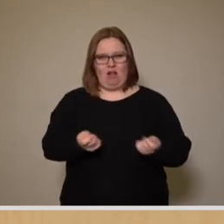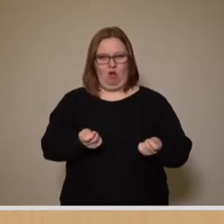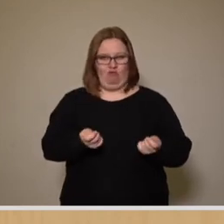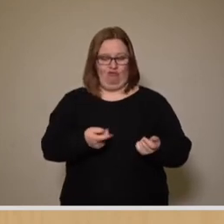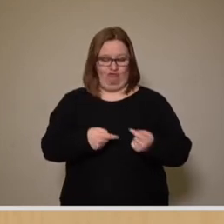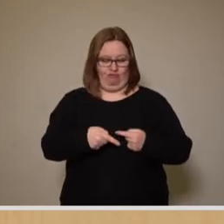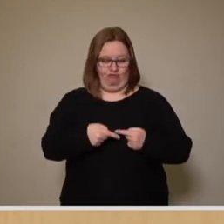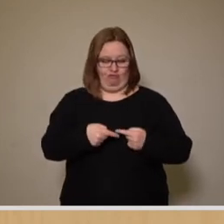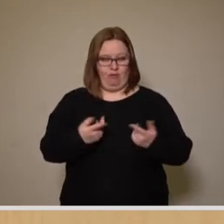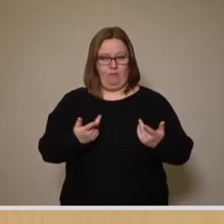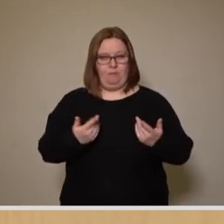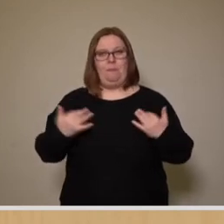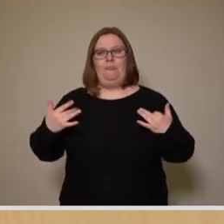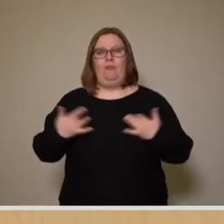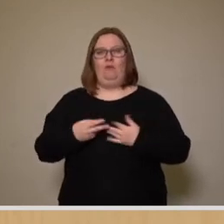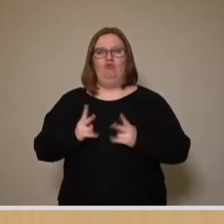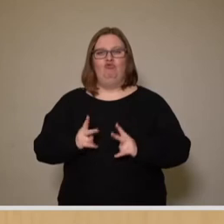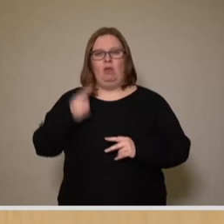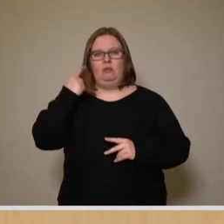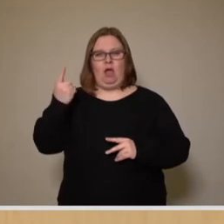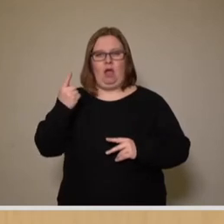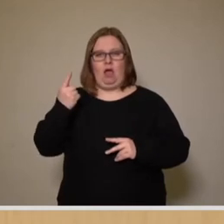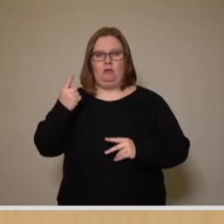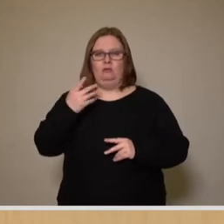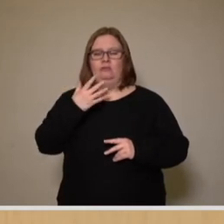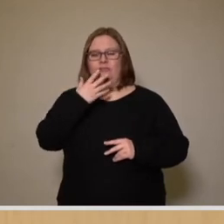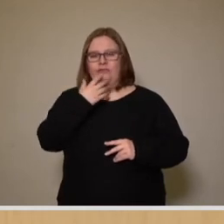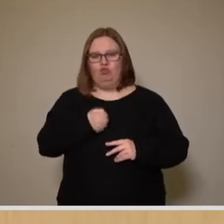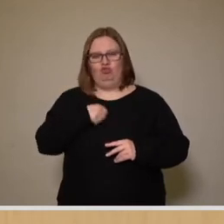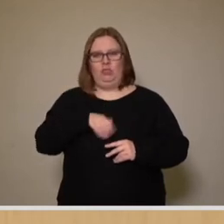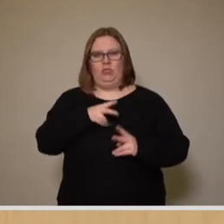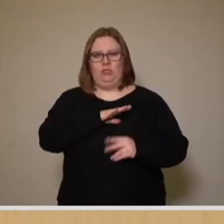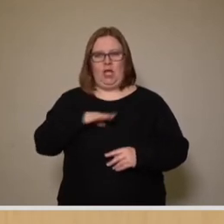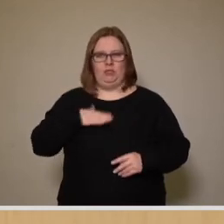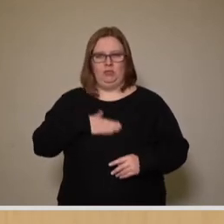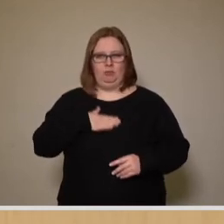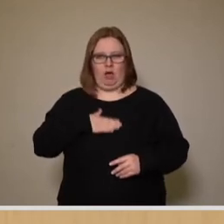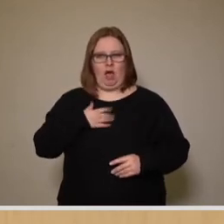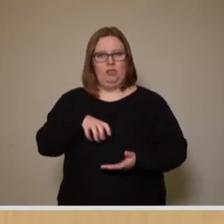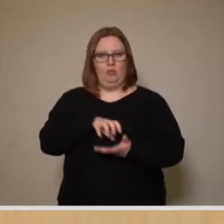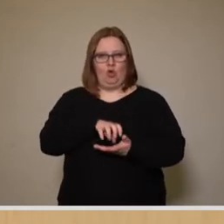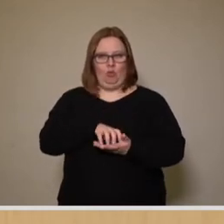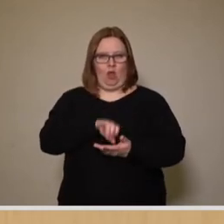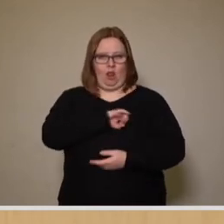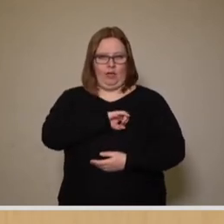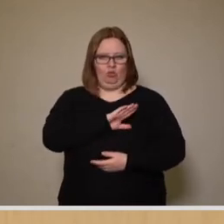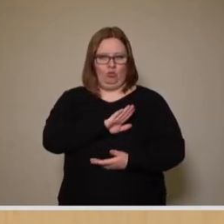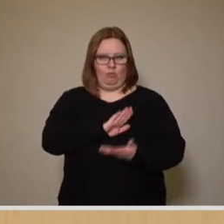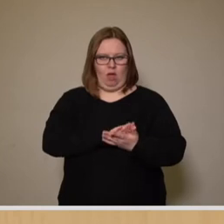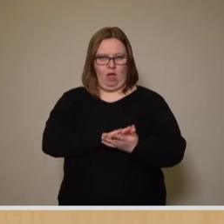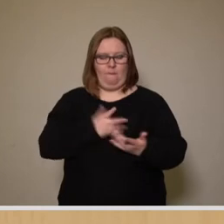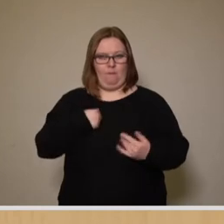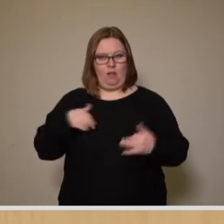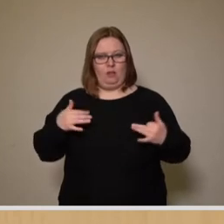Die grüne Stadtratsfraktion steht für den Erhalt des Sachsenbades in kommunaler Hand. Als